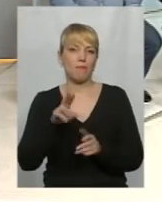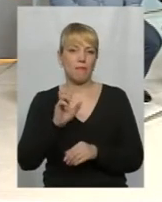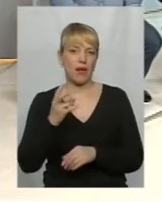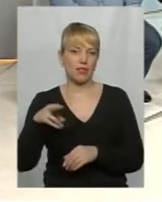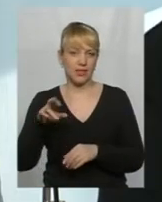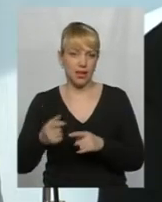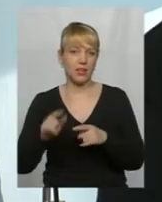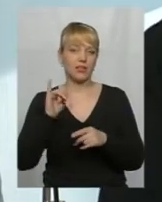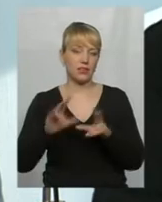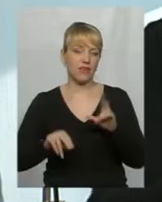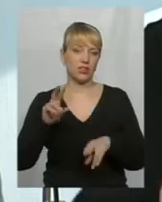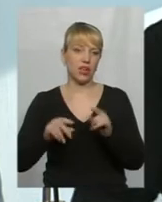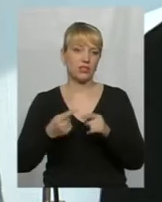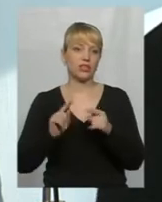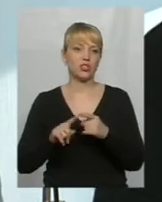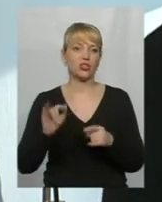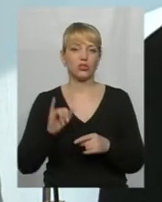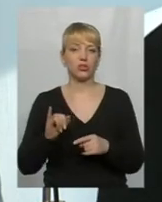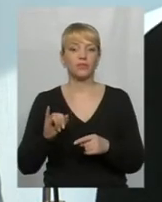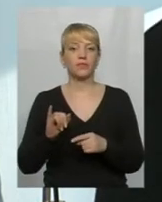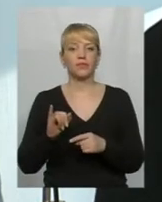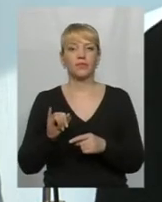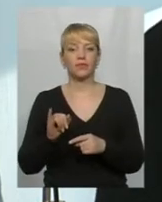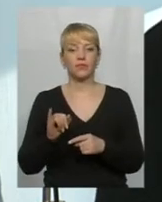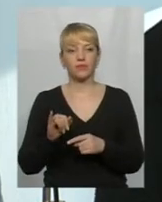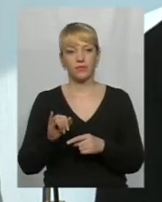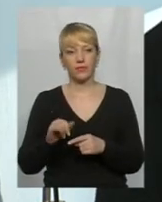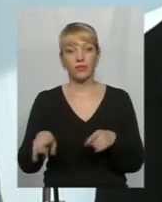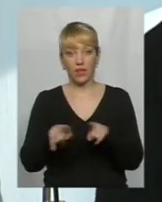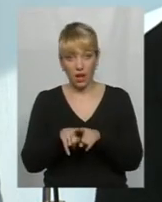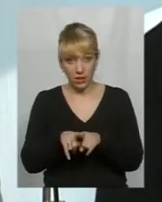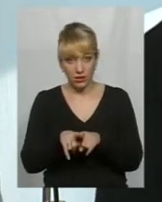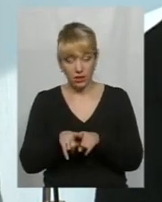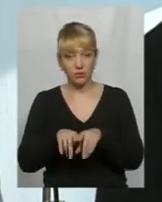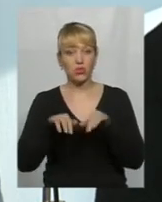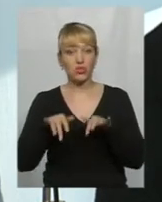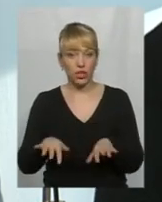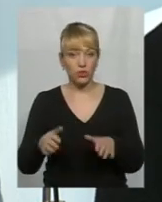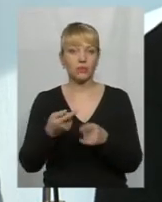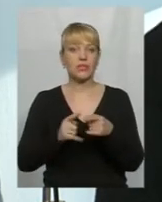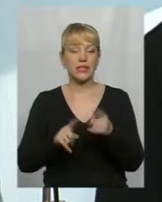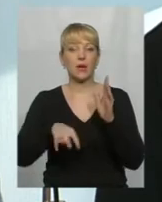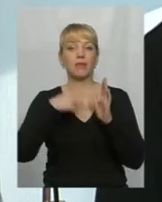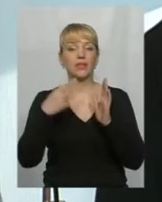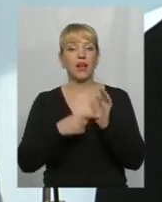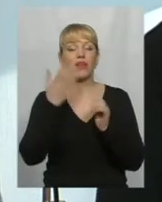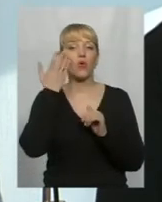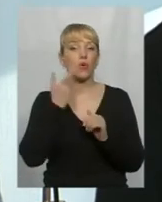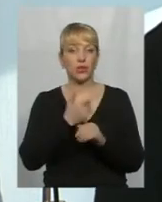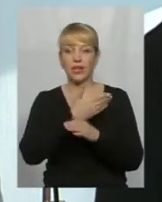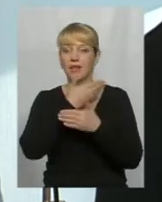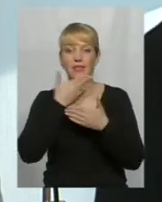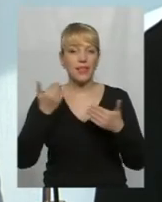з'являється якась лінія розмежування між чимись і чимись. Таким чином, оце питання, коли не